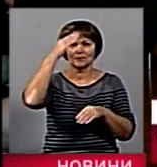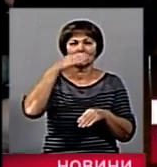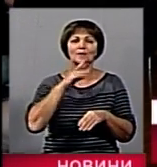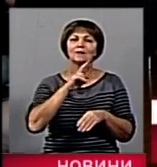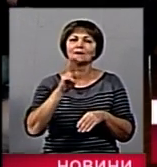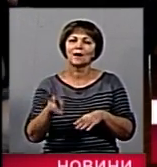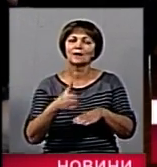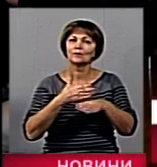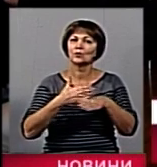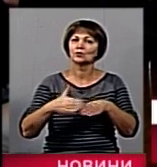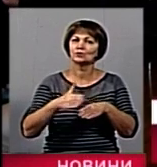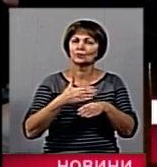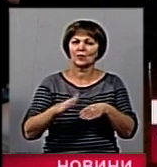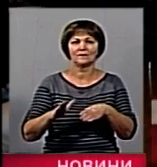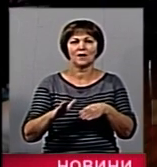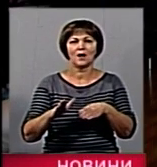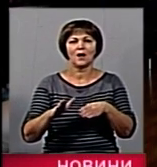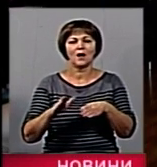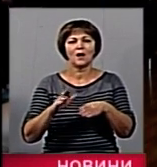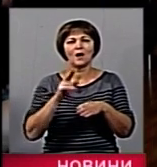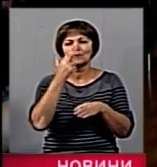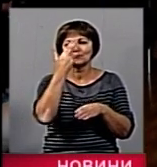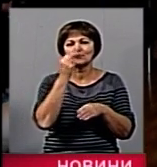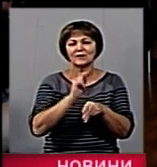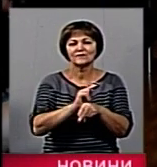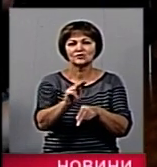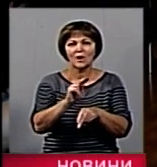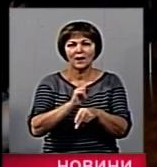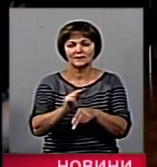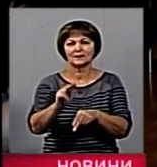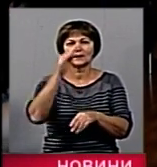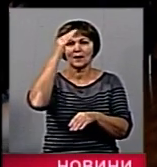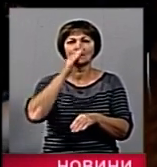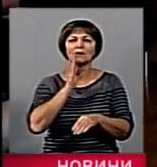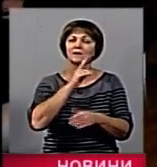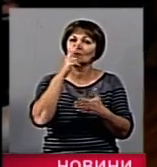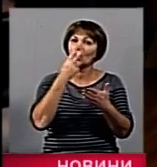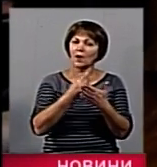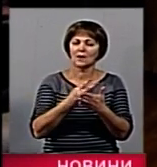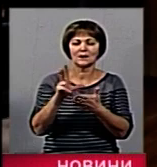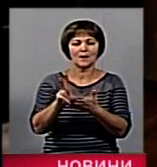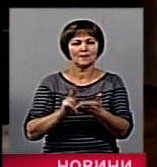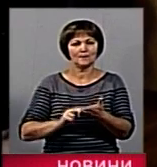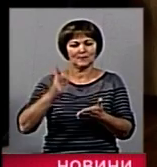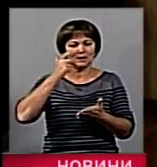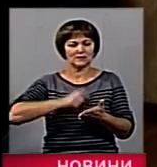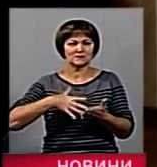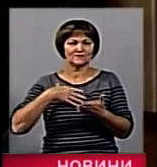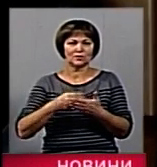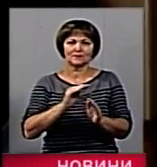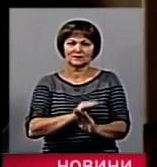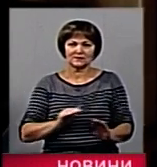поступово привчати батьків, також показувати приклад своїм дітям.